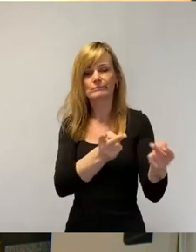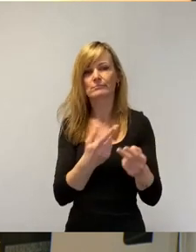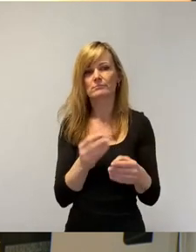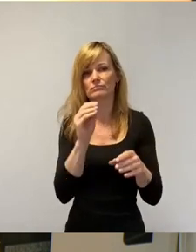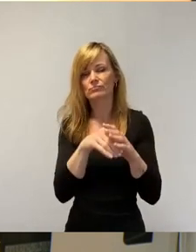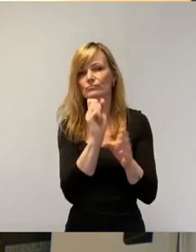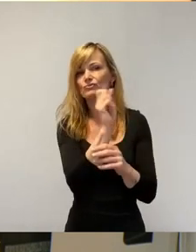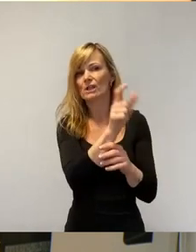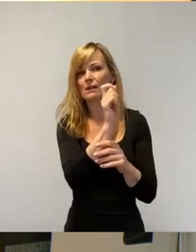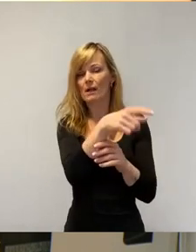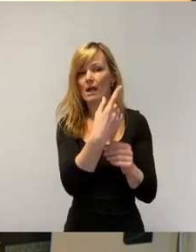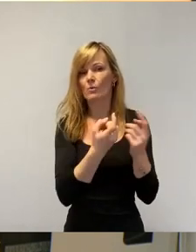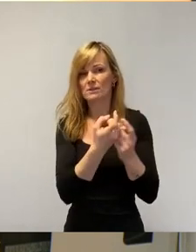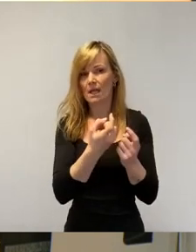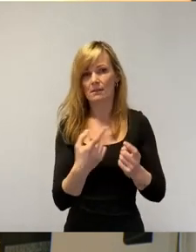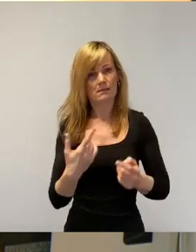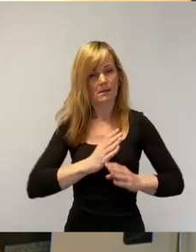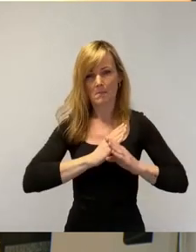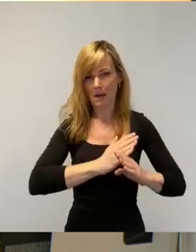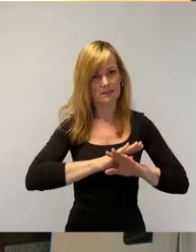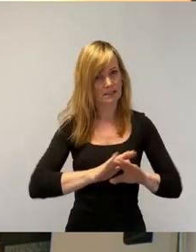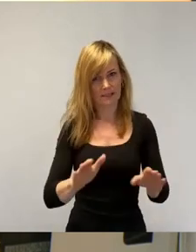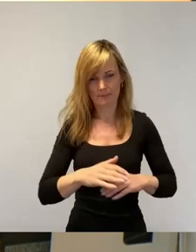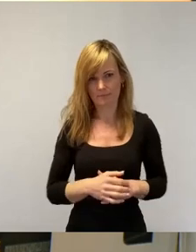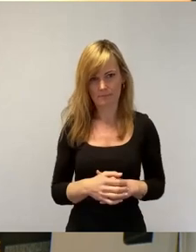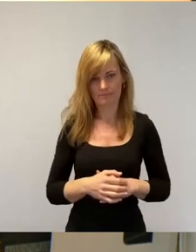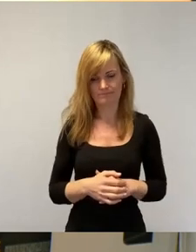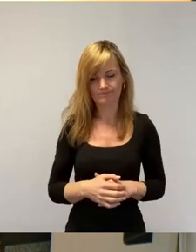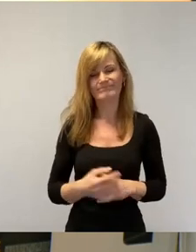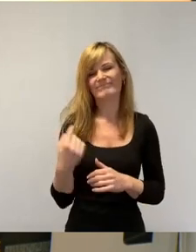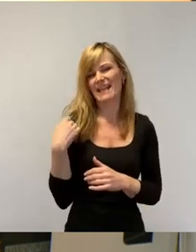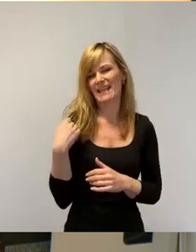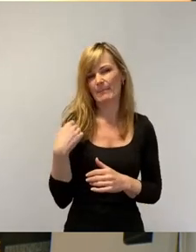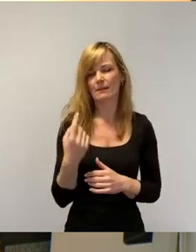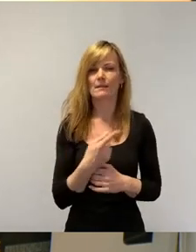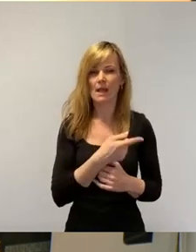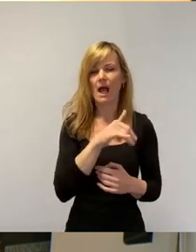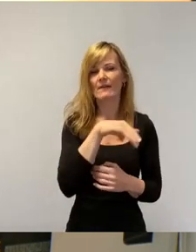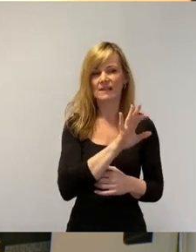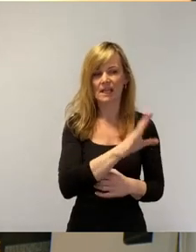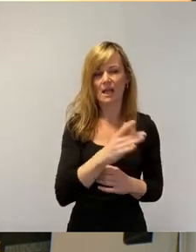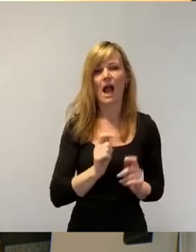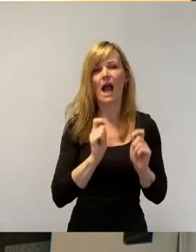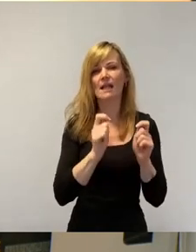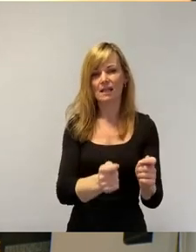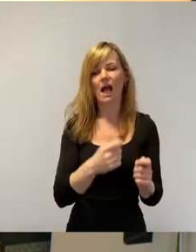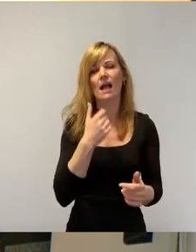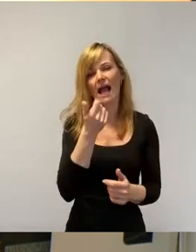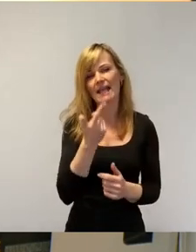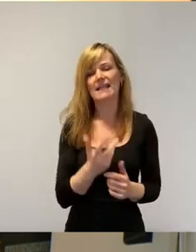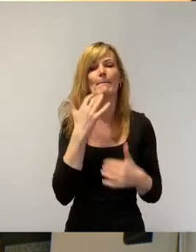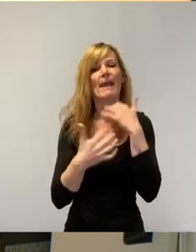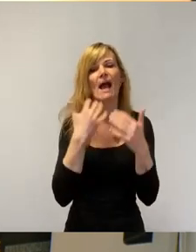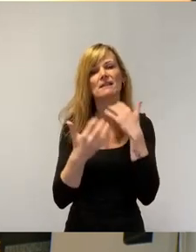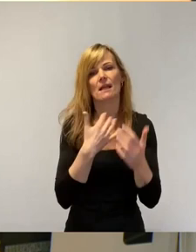Meine Damen und Herren, wir haben vorhin einige Märschen über den Bezahlkartenantrag der AfD gehört. Zum Beispiel, dass sie nur ganz beschränkt